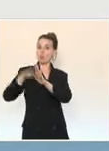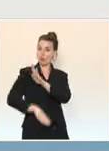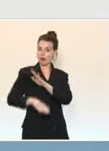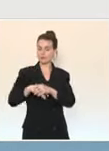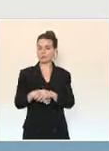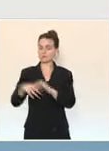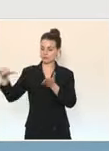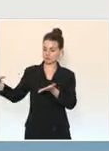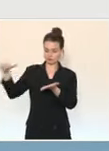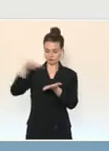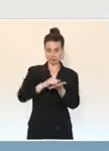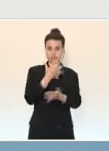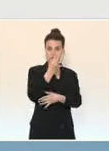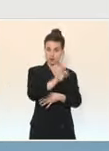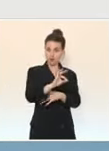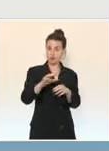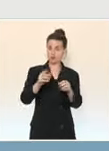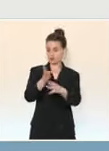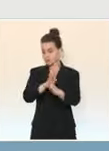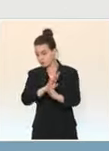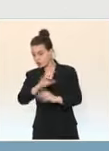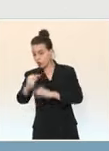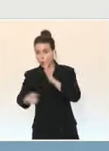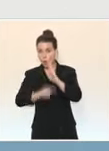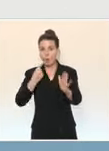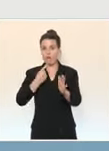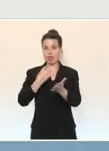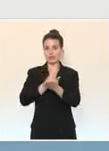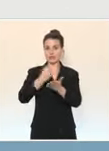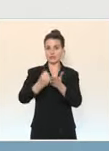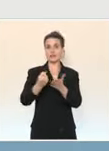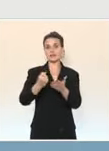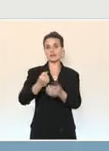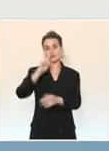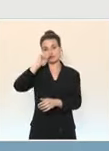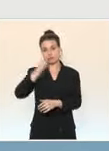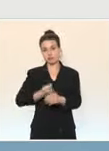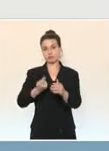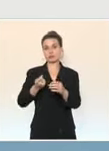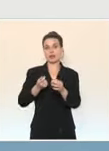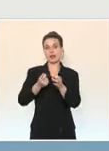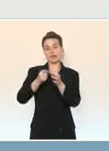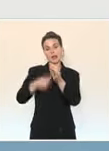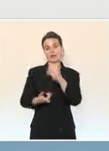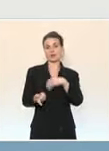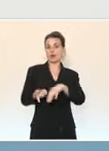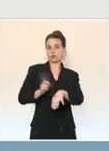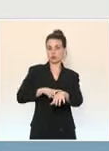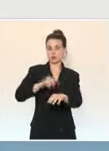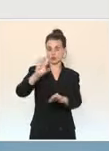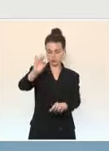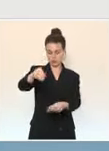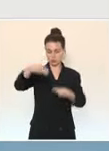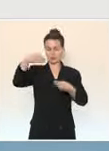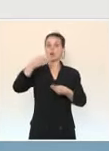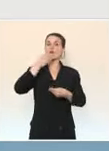systématiquement testés à nouveau avec un test antigénique. En plus du test systématique, tous les passagers